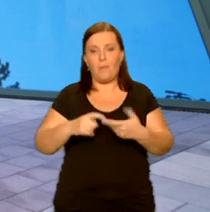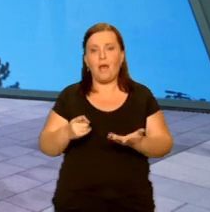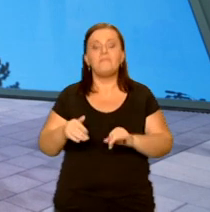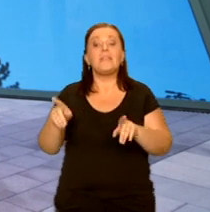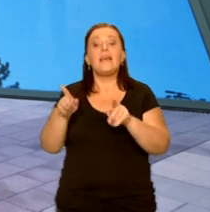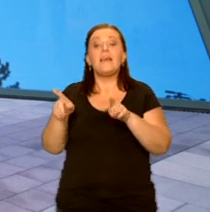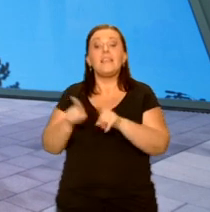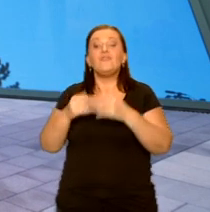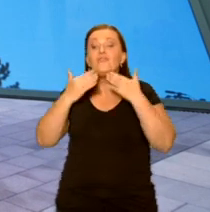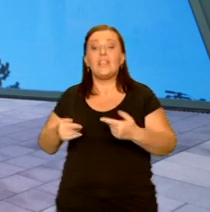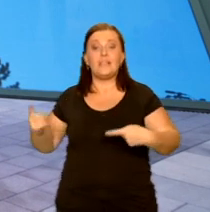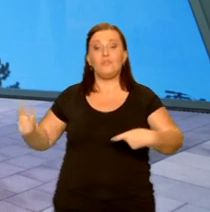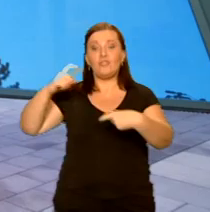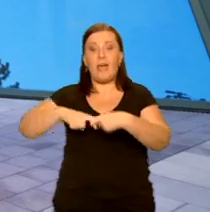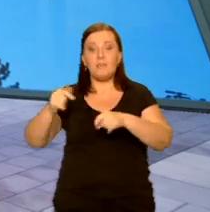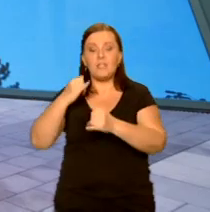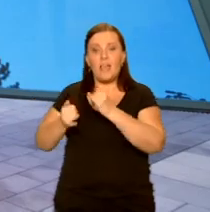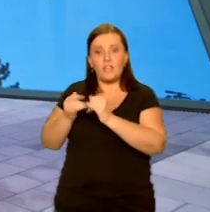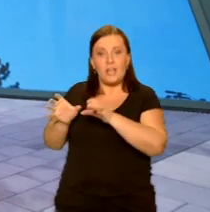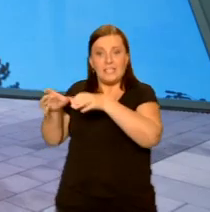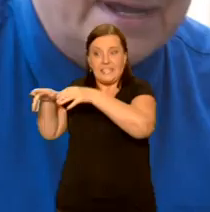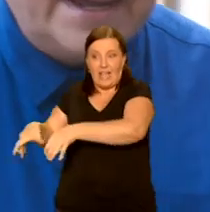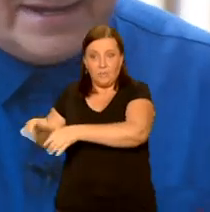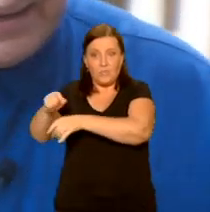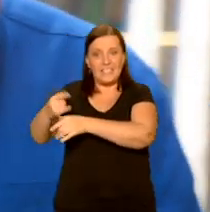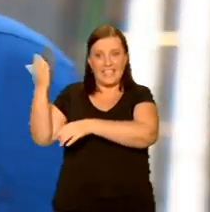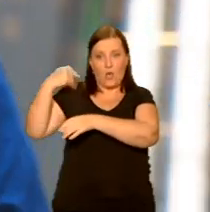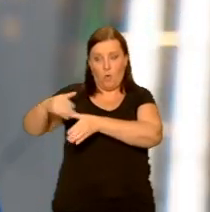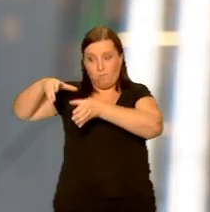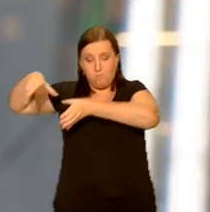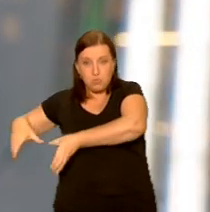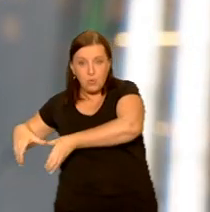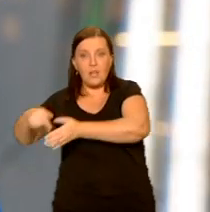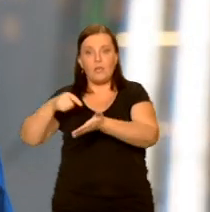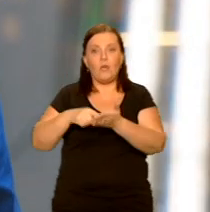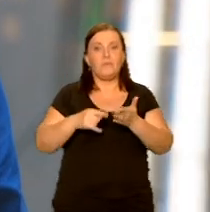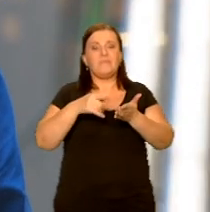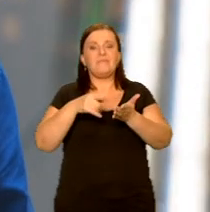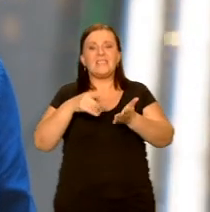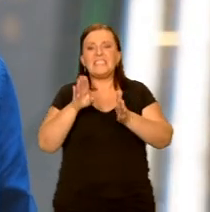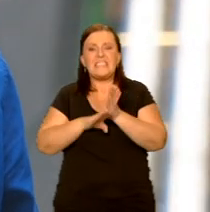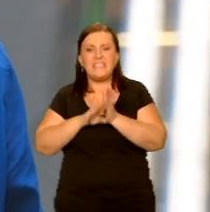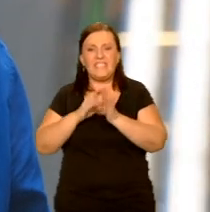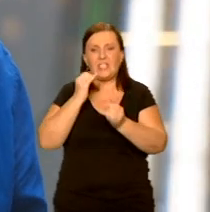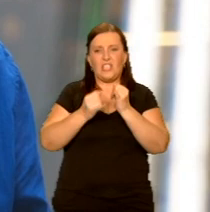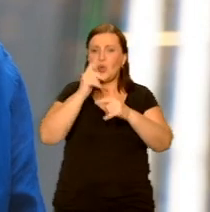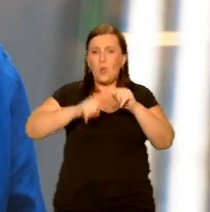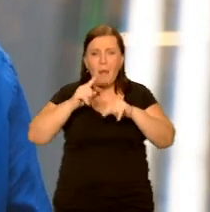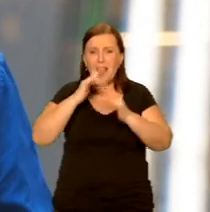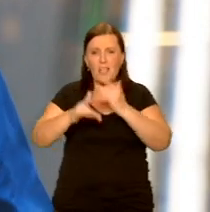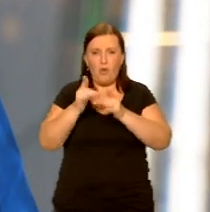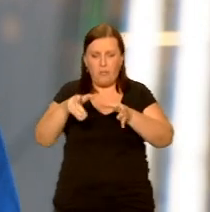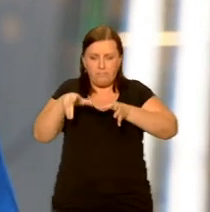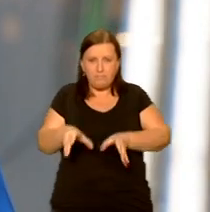który obciążony tutaj sakwami ułożonymi za rowerzystą, nie zdaje egzaminu, zwłaszcza na przykład w jeździe po piasku.